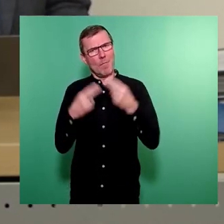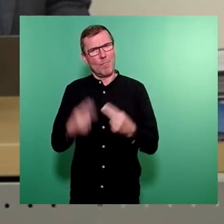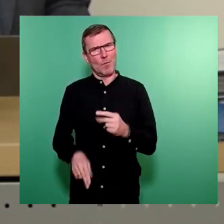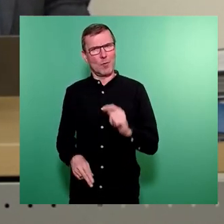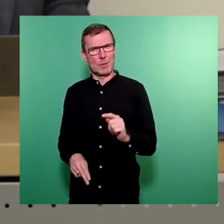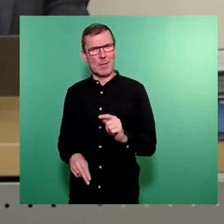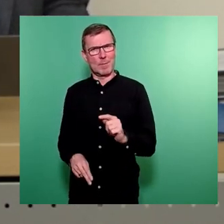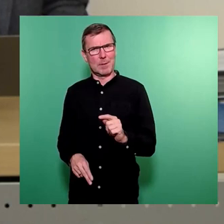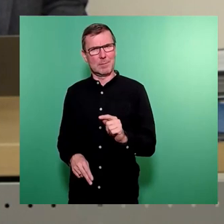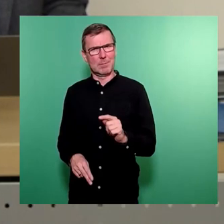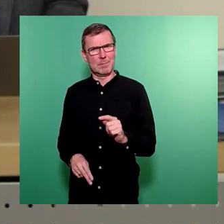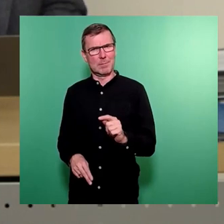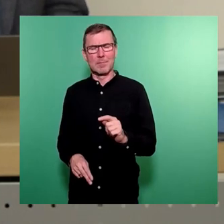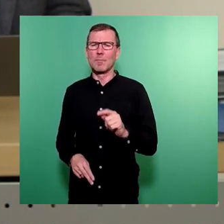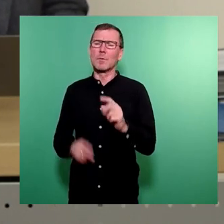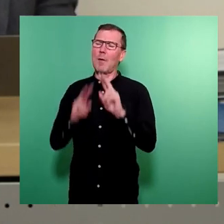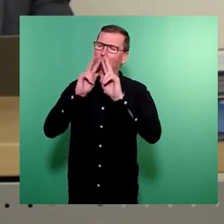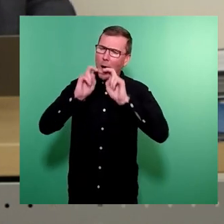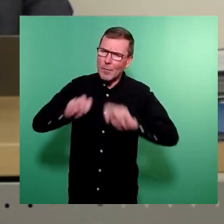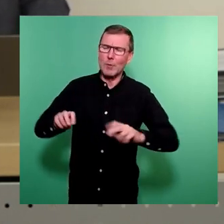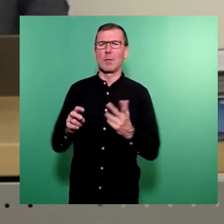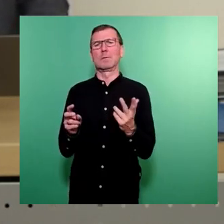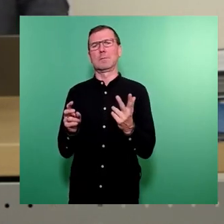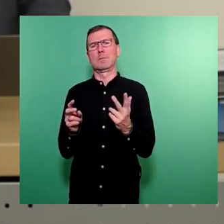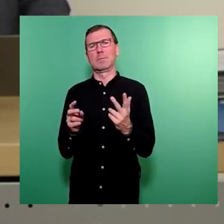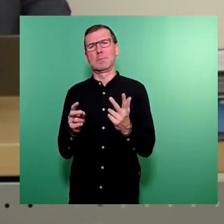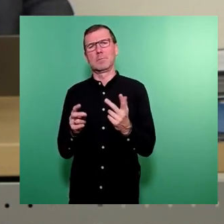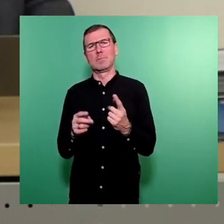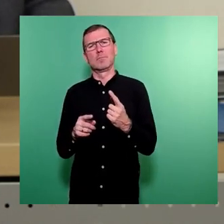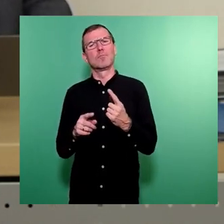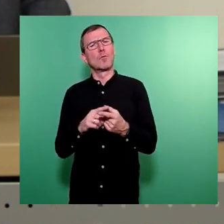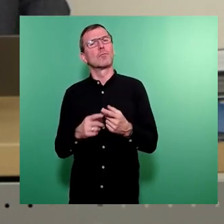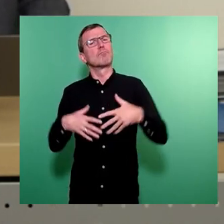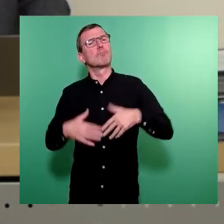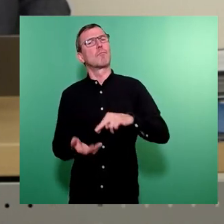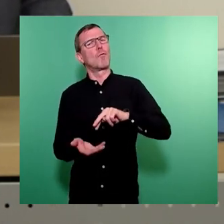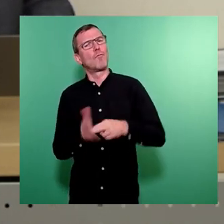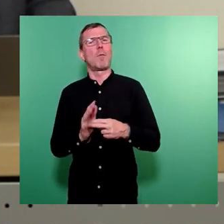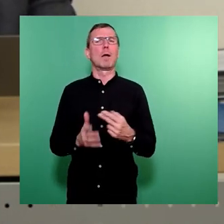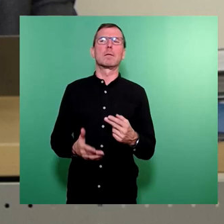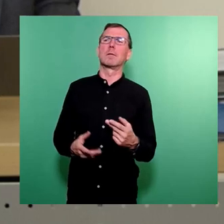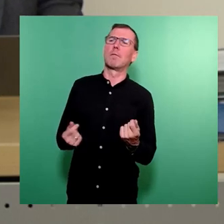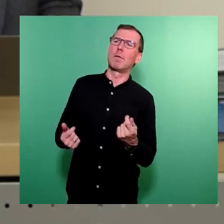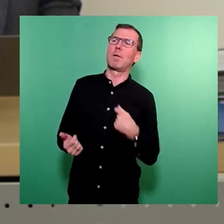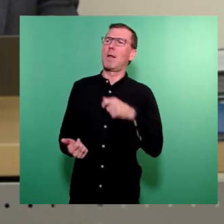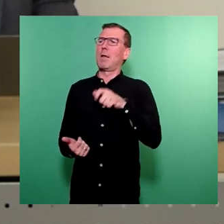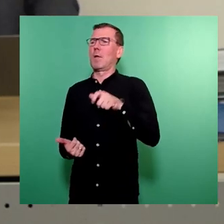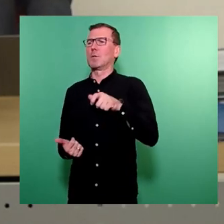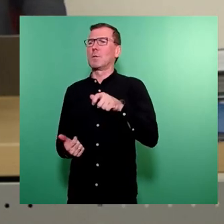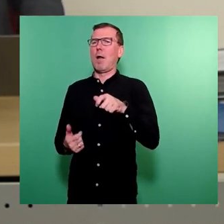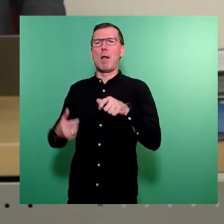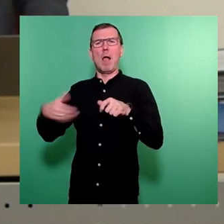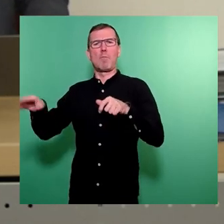Personalbedarfskonzept zu analysieren und eben sich entsprechend darauf vorzubereiten, wie viel habe ich an Personalabgängen